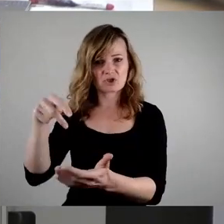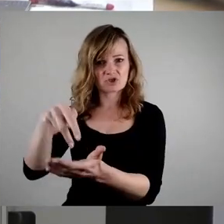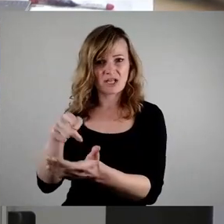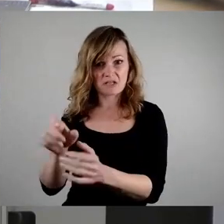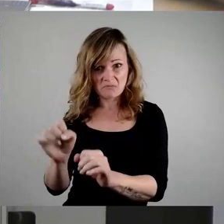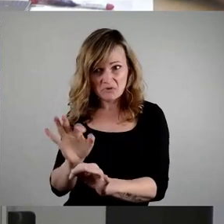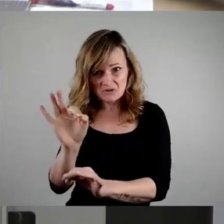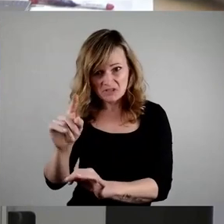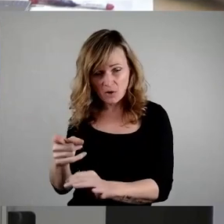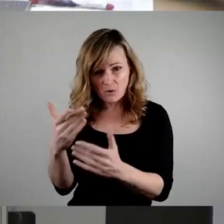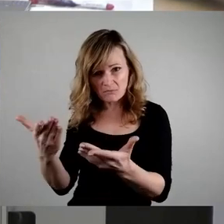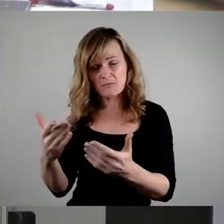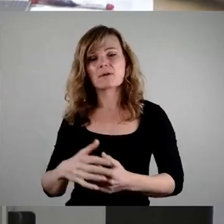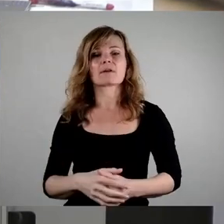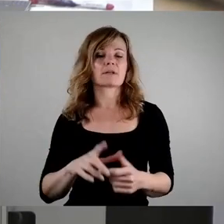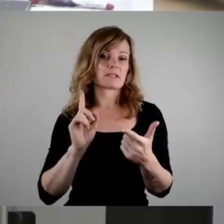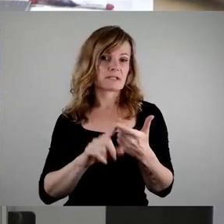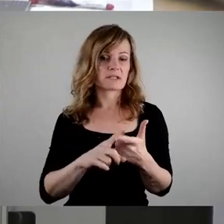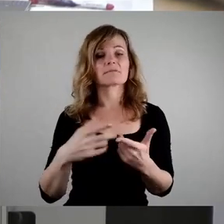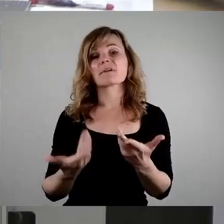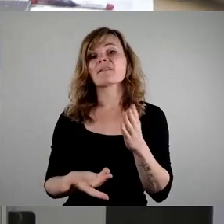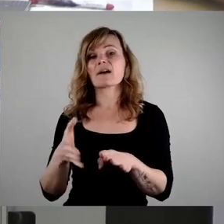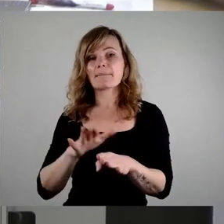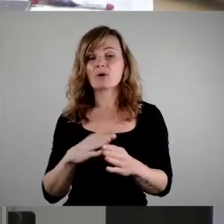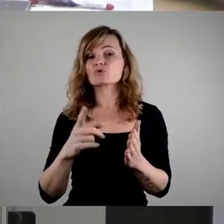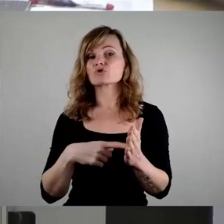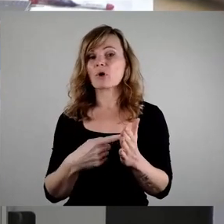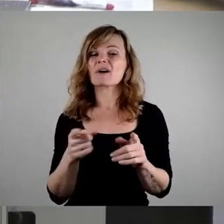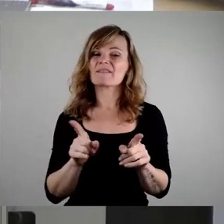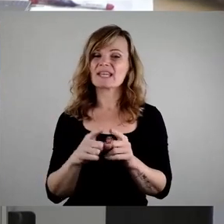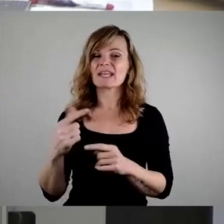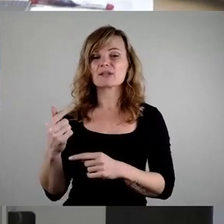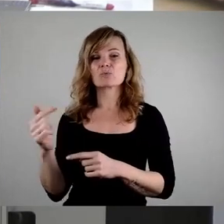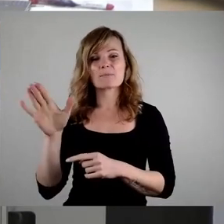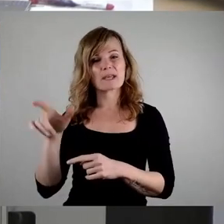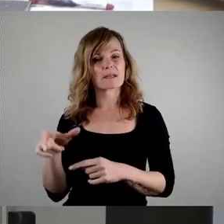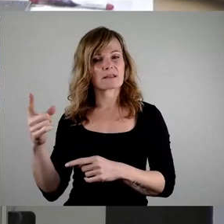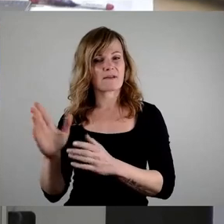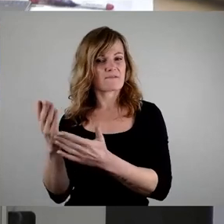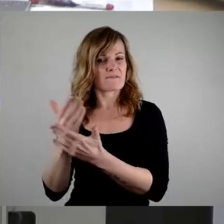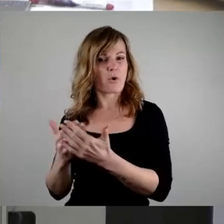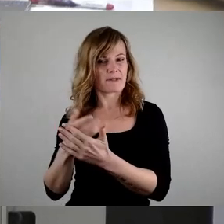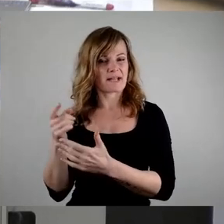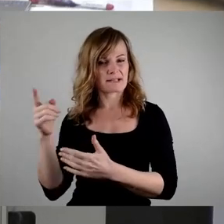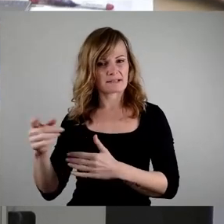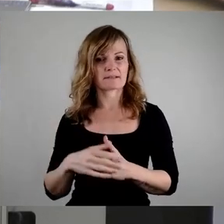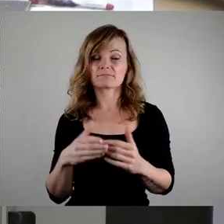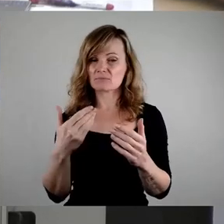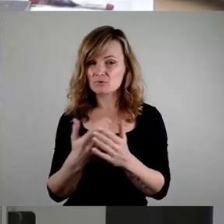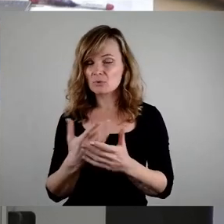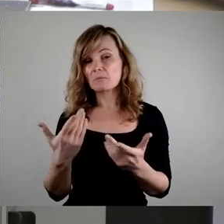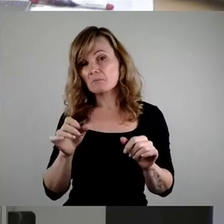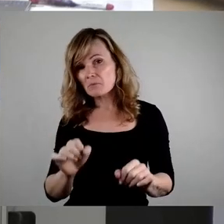alternativ eine Verpackungssteuer nach Tübinger Vorbild den Anreiz zum Einsatz und Gebrauch von Mehrwegsystemen